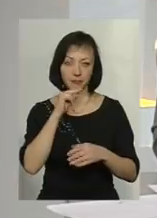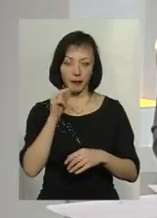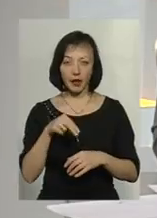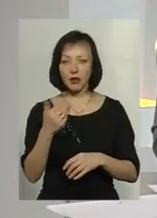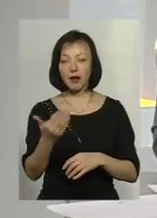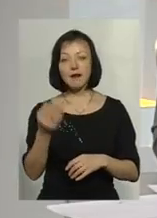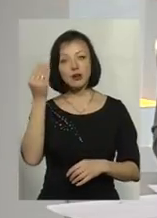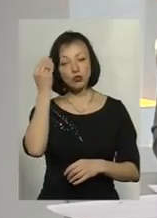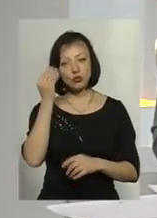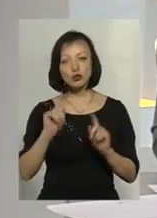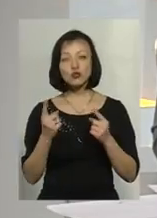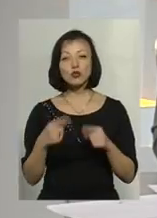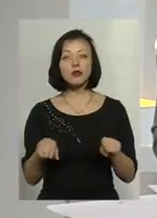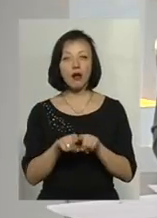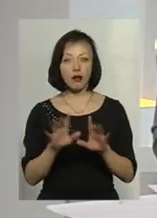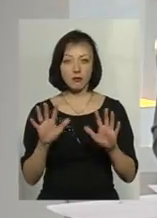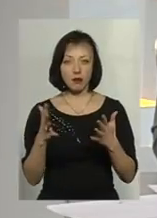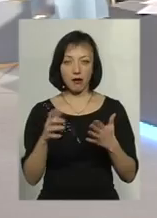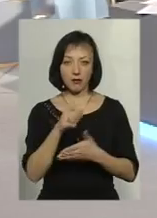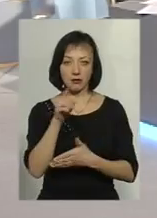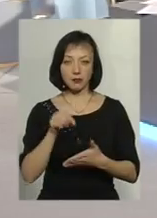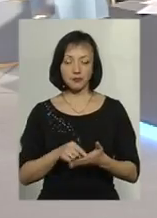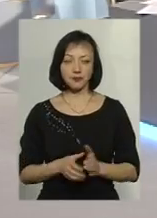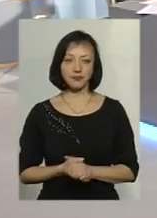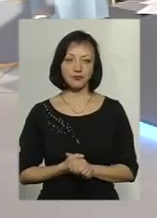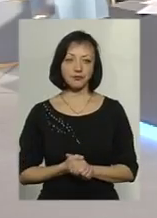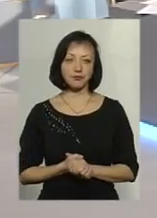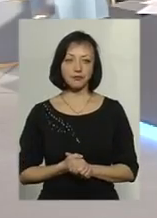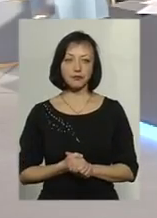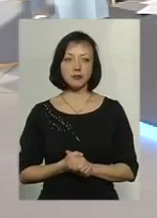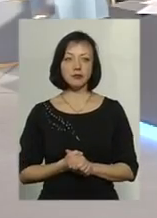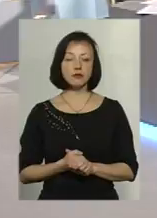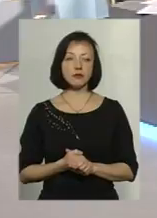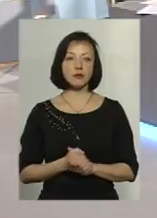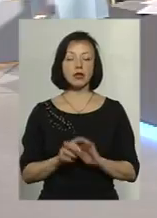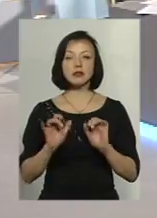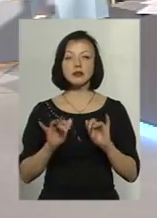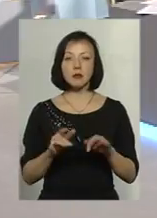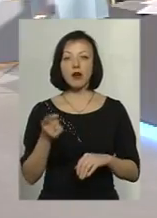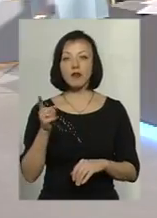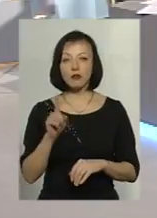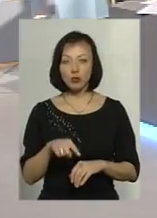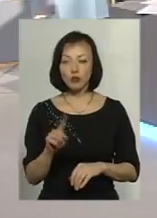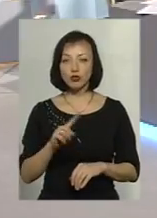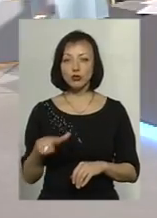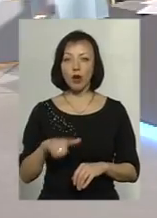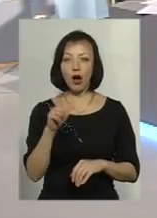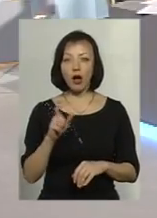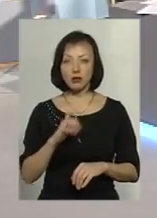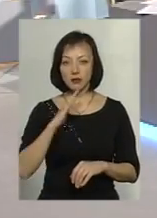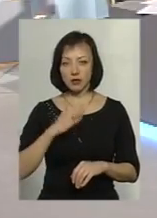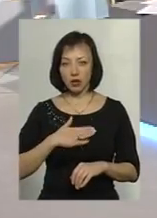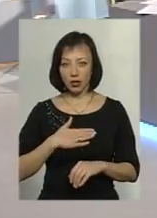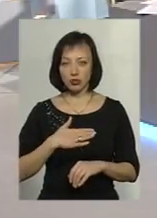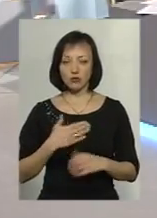думку, чому саме так трапляється? Справа в тому, що газ в нашому повсякденному житті став